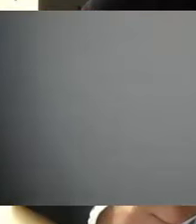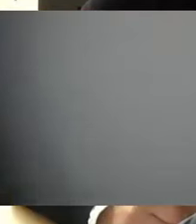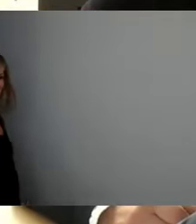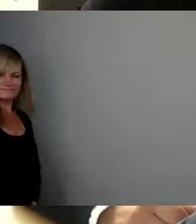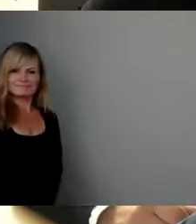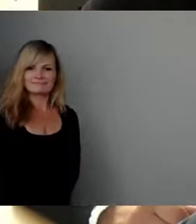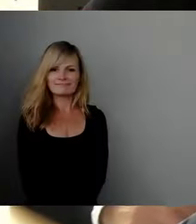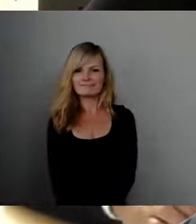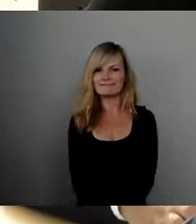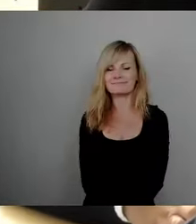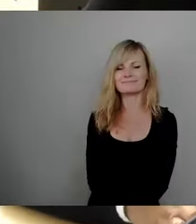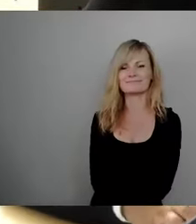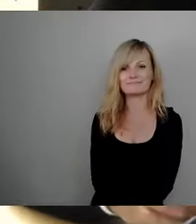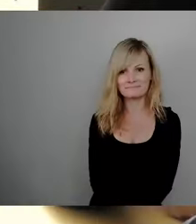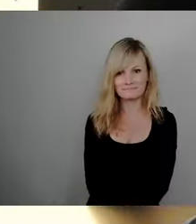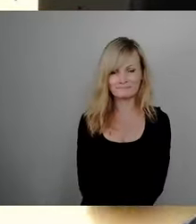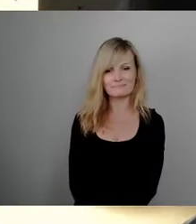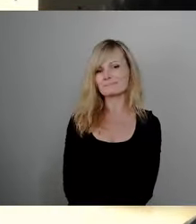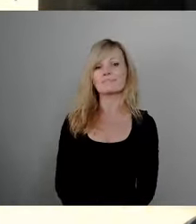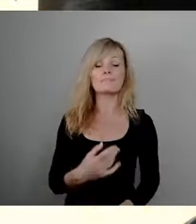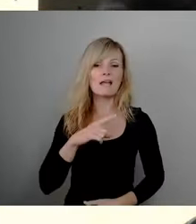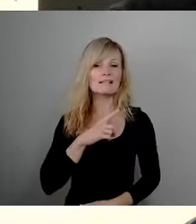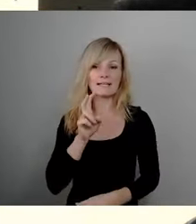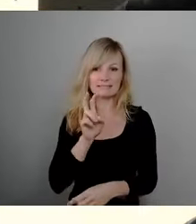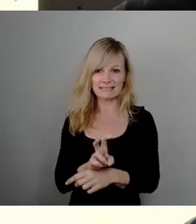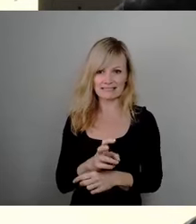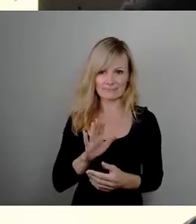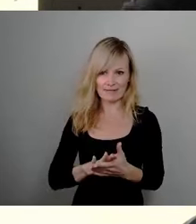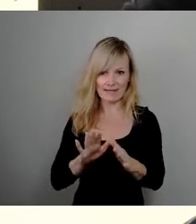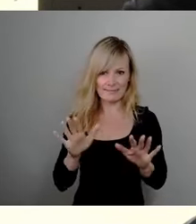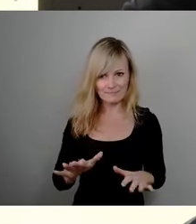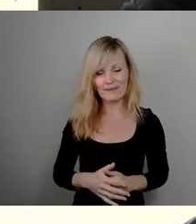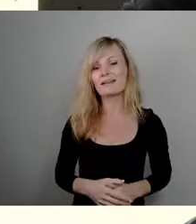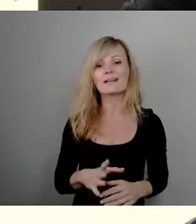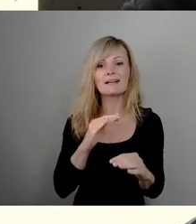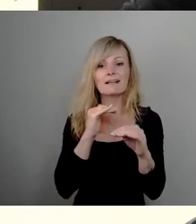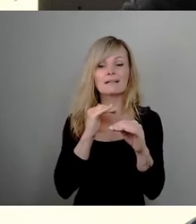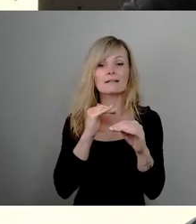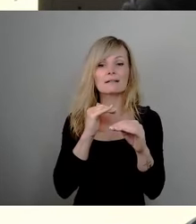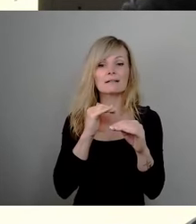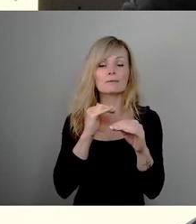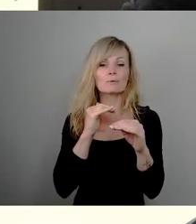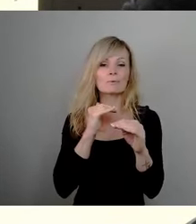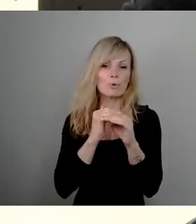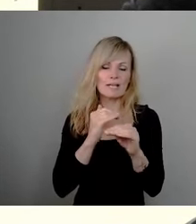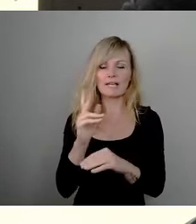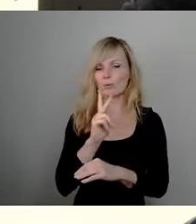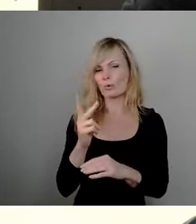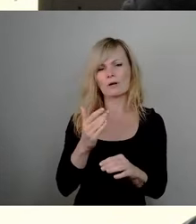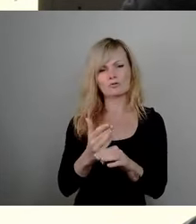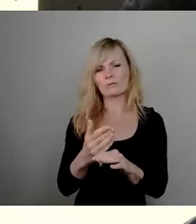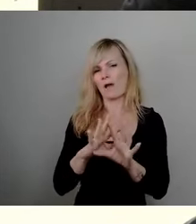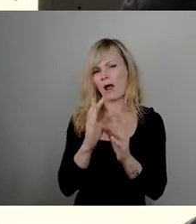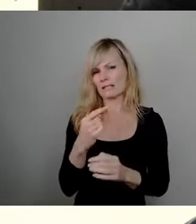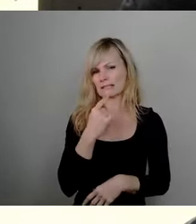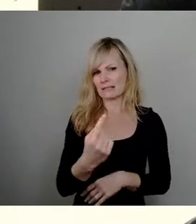Ich mache sie auch vom Tisch. Herr Kollege Krüger hat eigentlich vieles schon vorweggenommen. Einige Vorredner hatten doch irgendwo